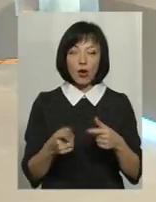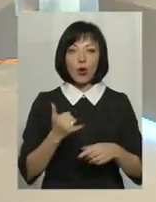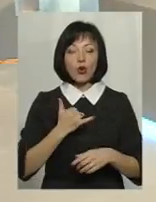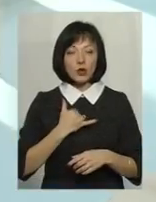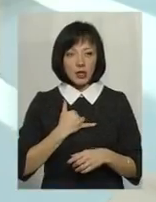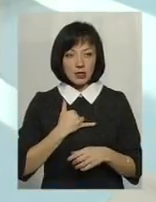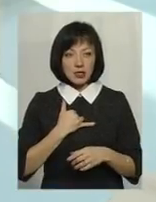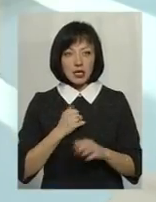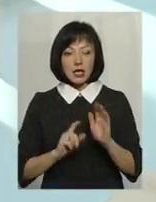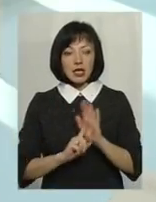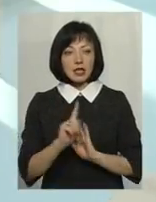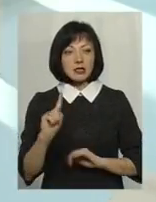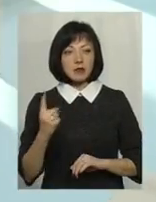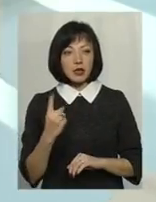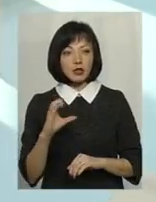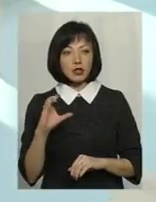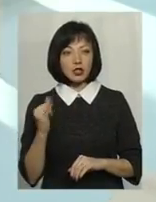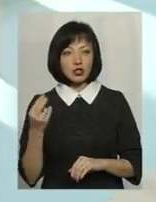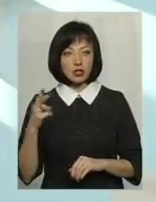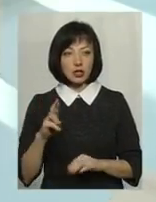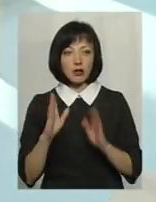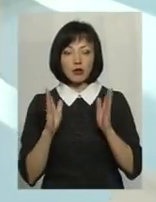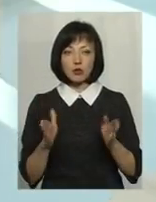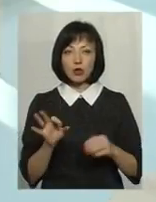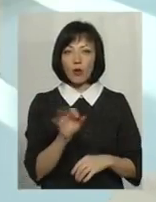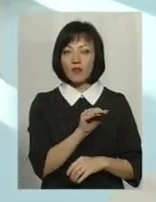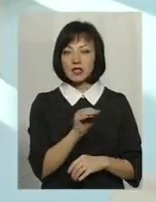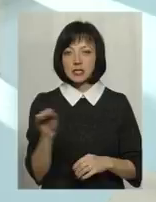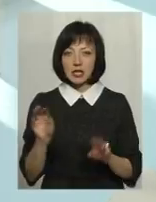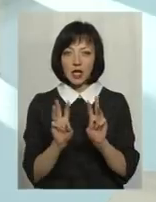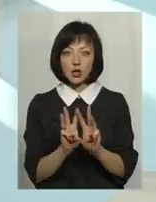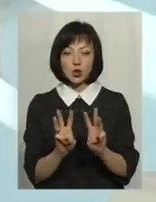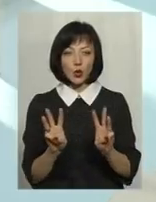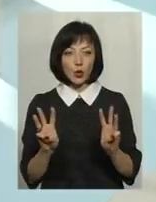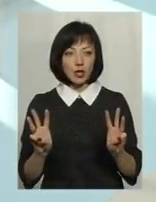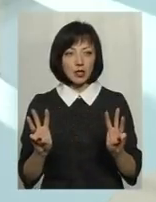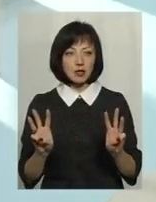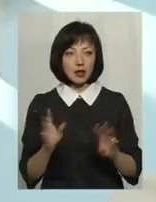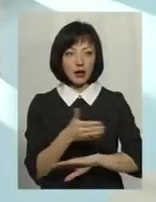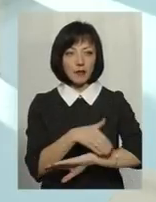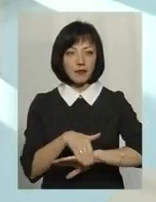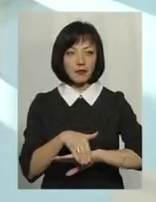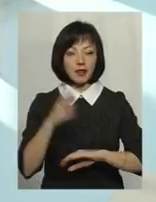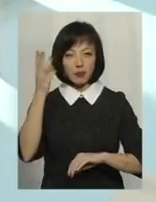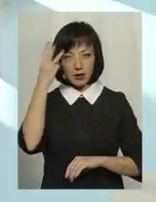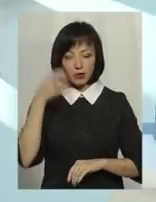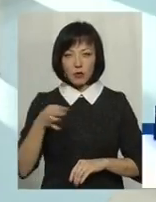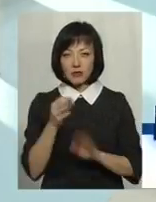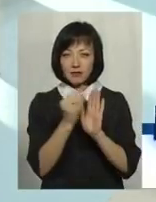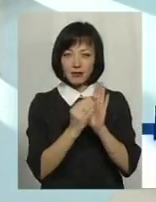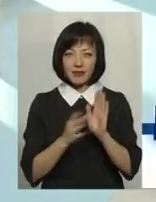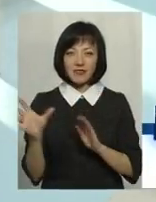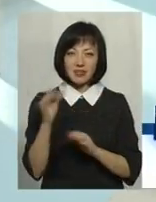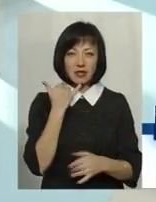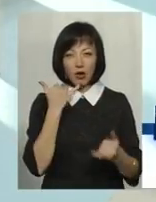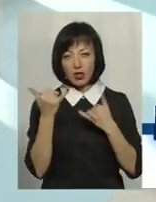нас з 1 січня буде вже офіційна сторінка, саме в Хмельницькій області, де будуть всі контакти, і будуть вже